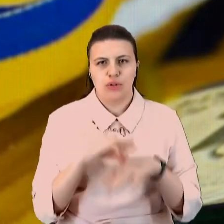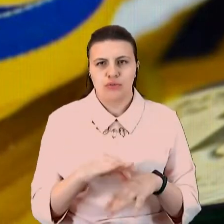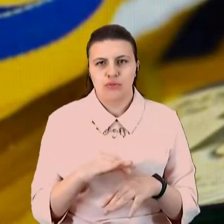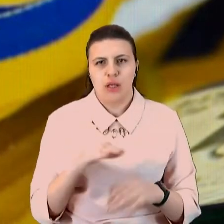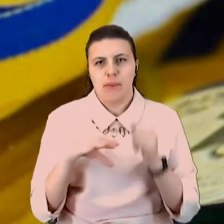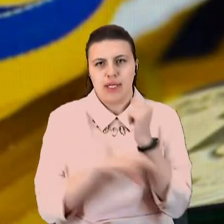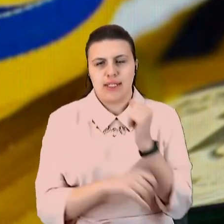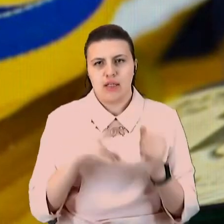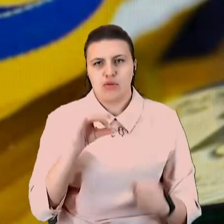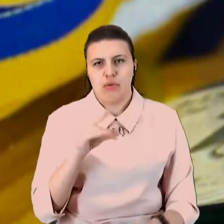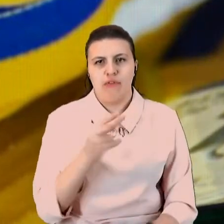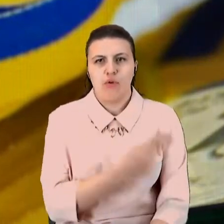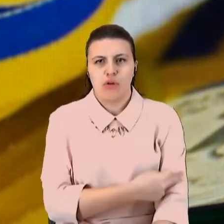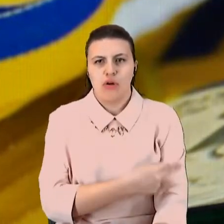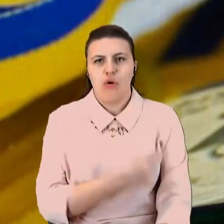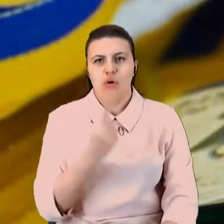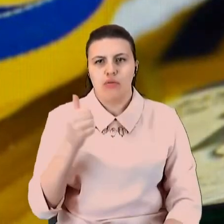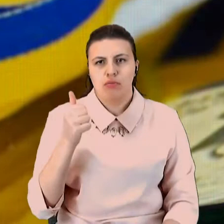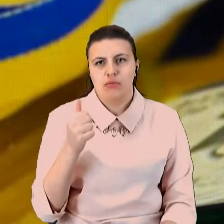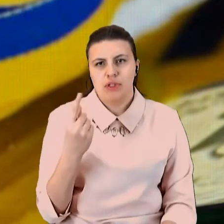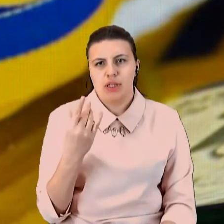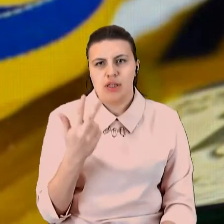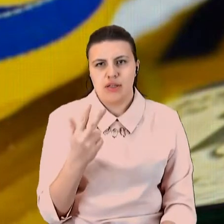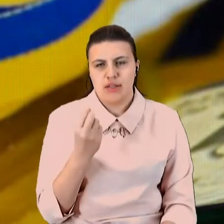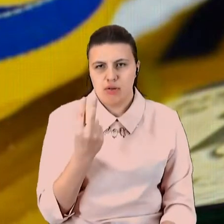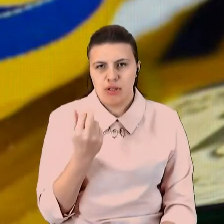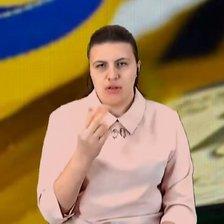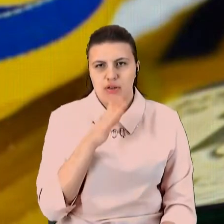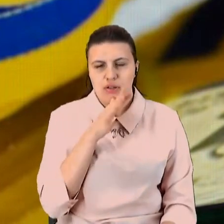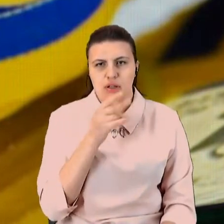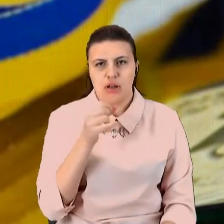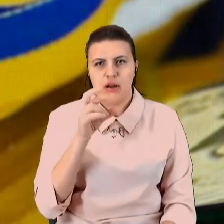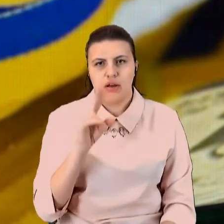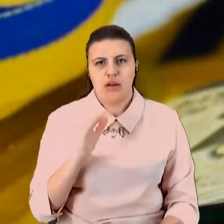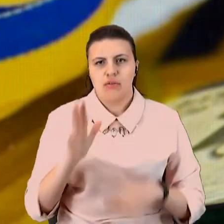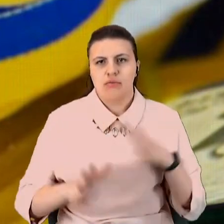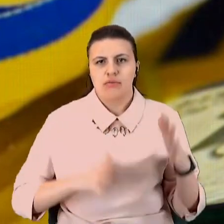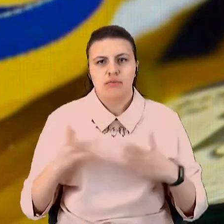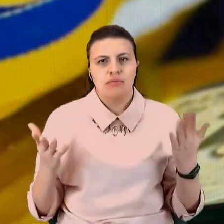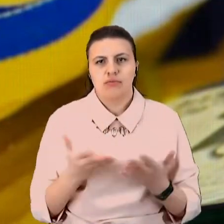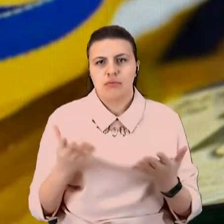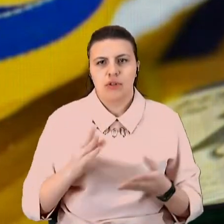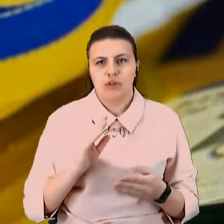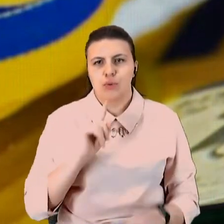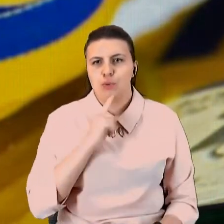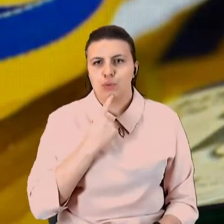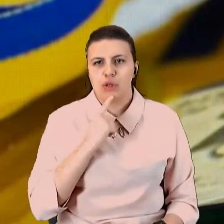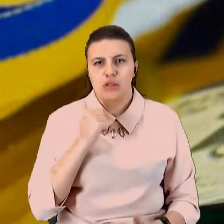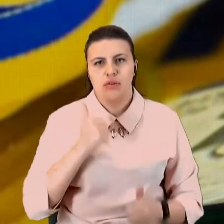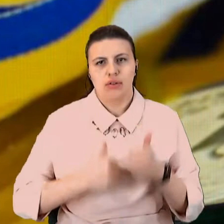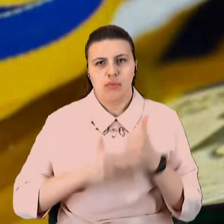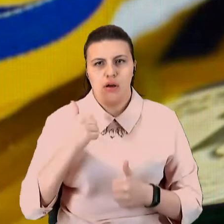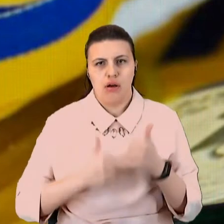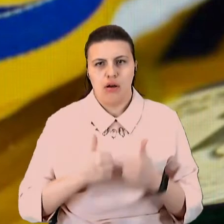Одна з призерок – 13-річна Дар'я. Як проходять її тренування та які труднощі виникають на змаганнях, де переважна